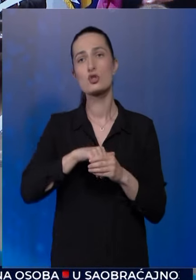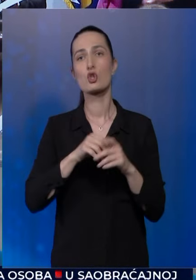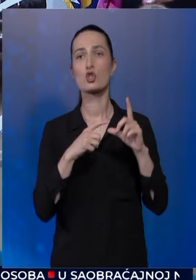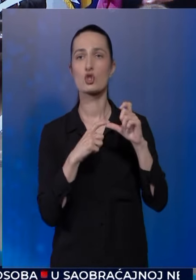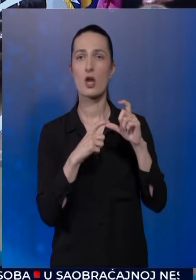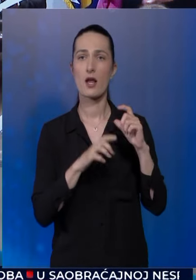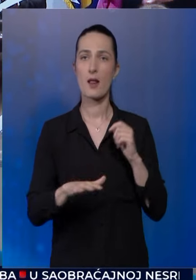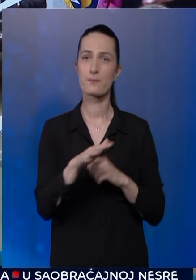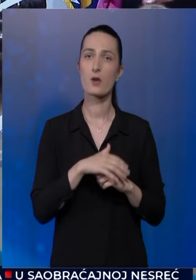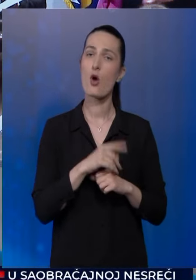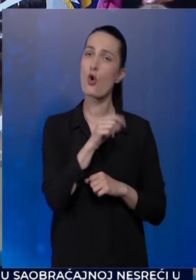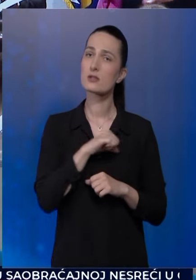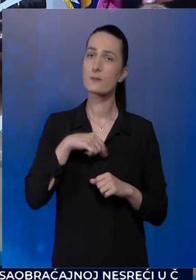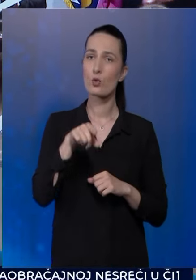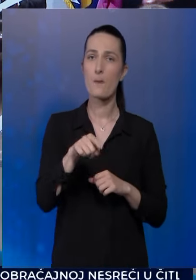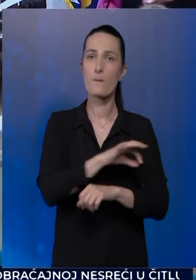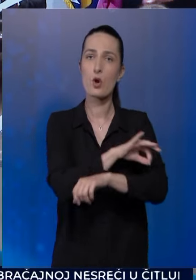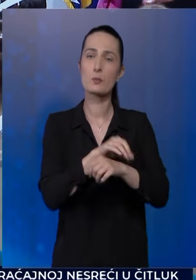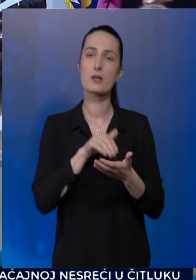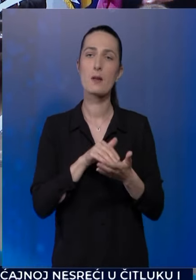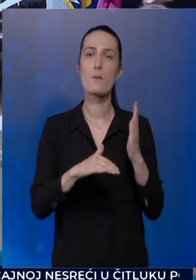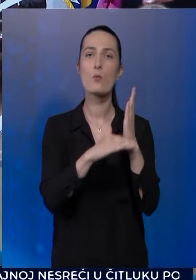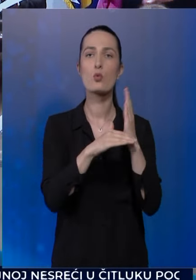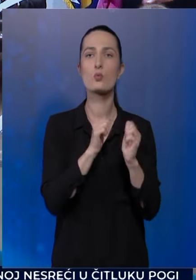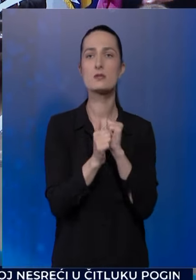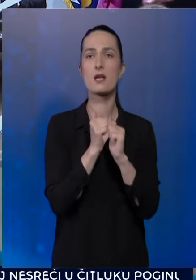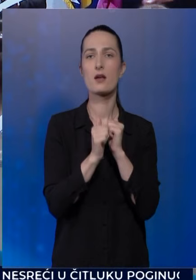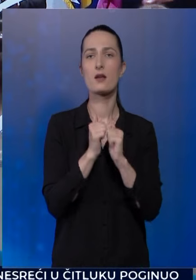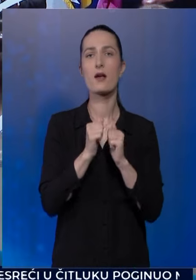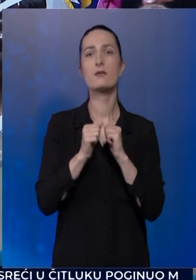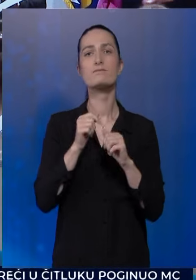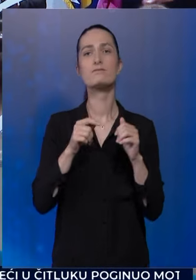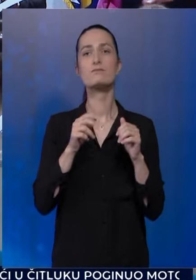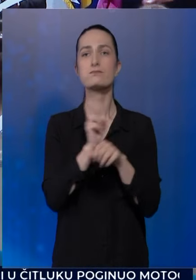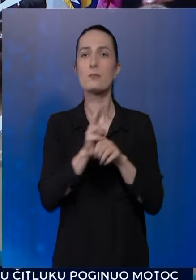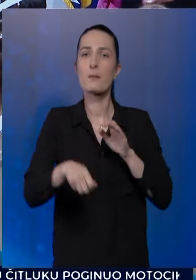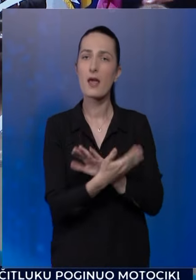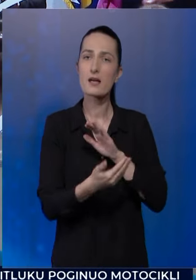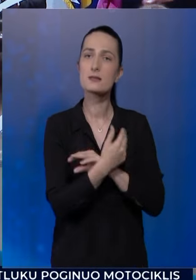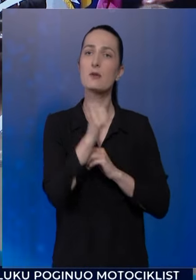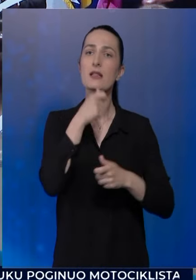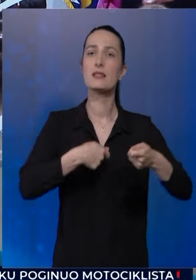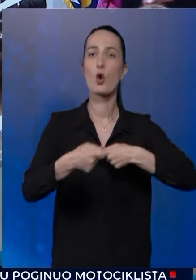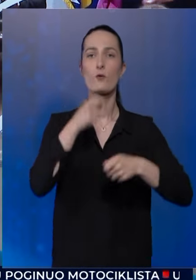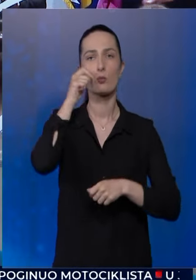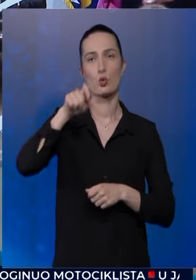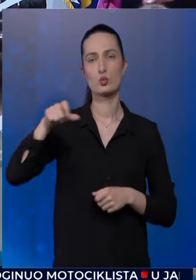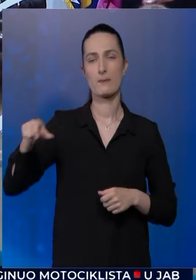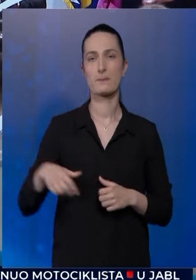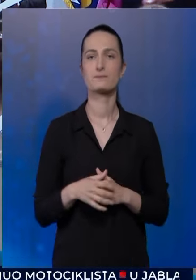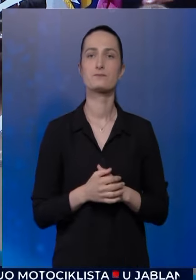odnosno Schengena. Osim toga, projekat bi trebao pomoći u borbi sa ilegalnim migracijama i trgovinom ljudima.